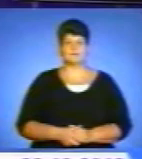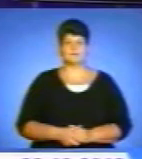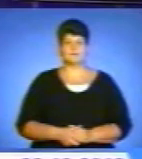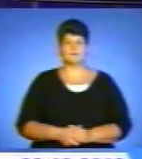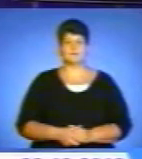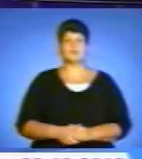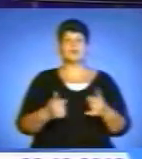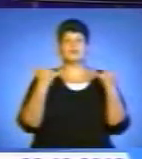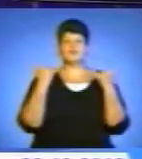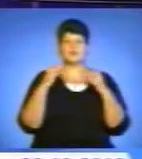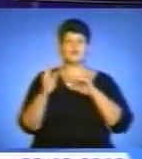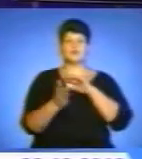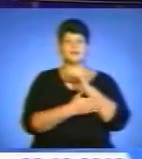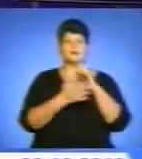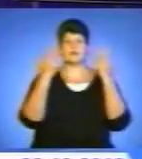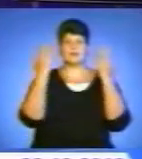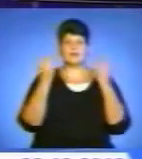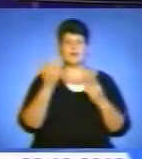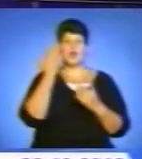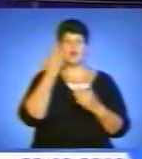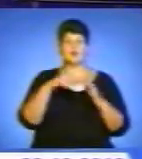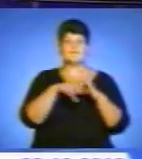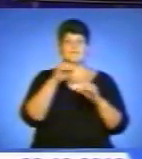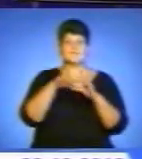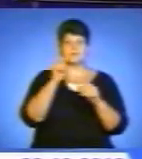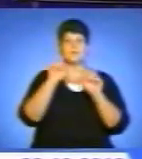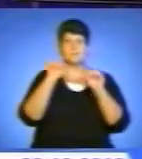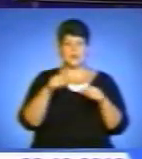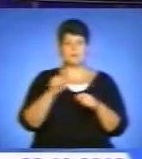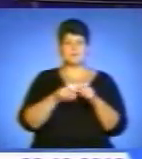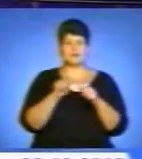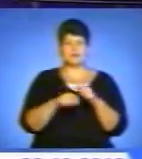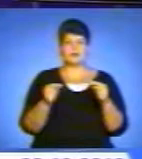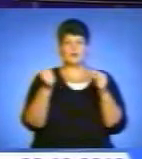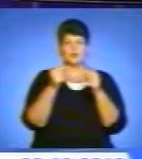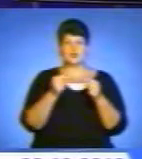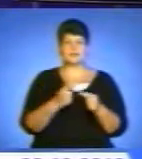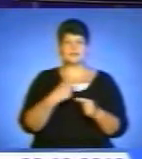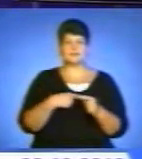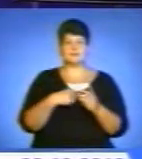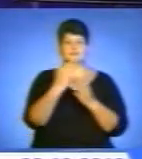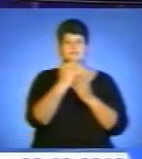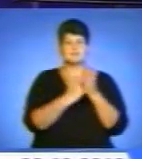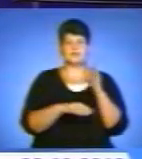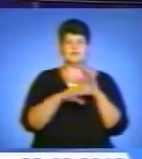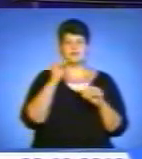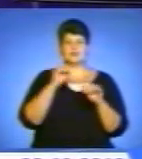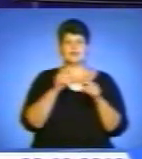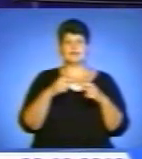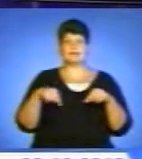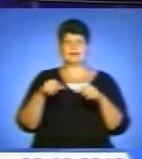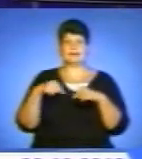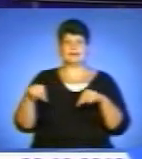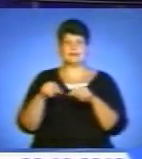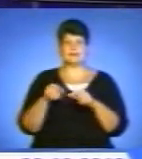Сьогодні останній день, коли виборці могли перевірити або уточнити себе у списках на виборчих дільницях або в районних